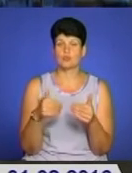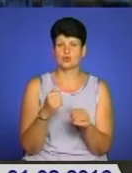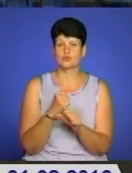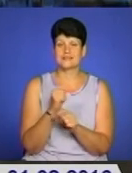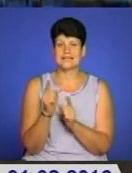реконструкцію системи.